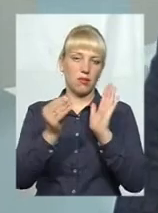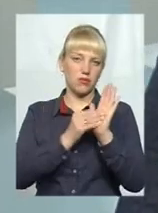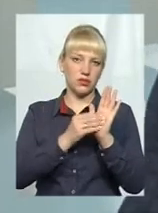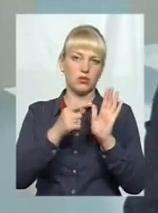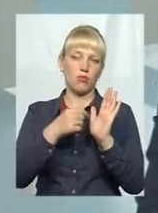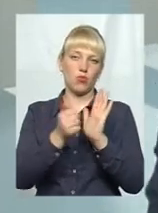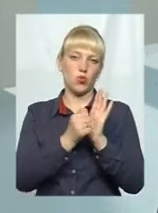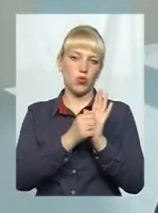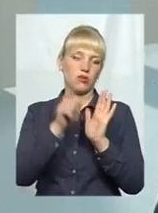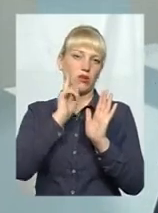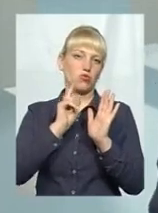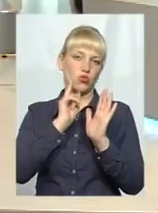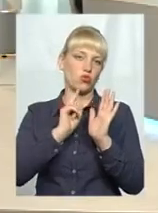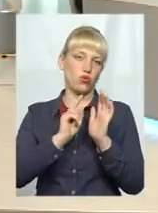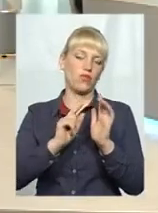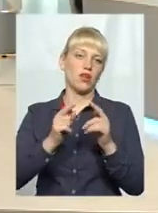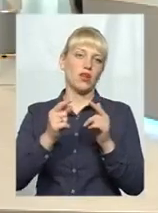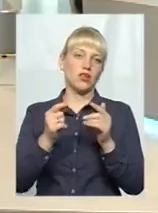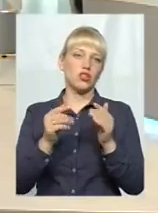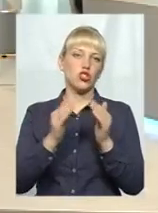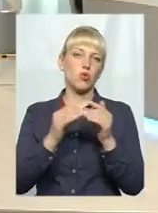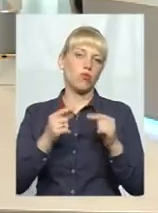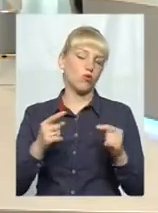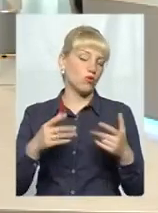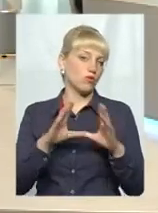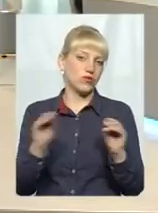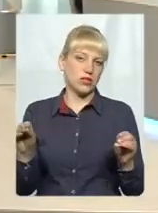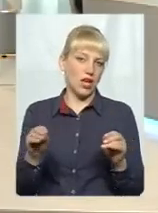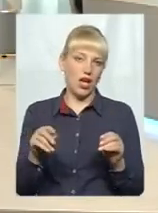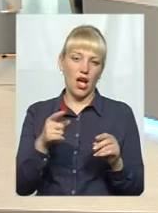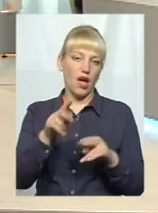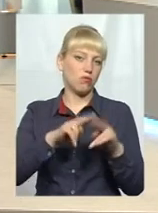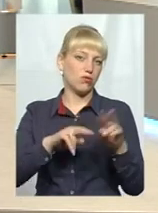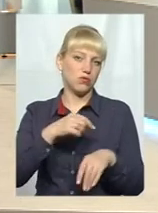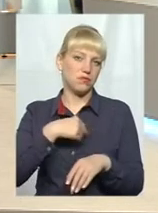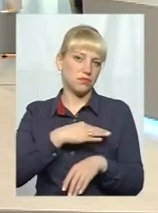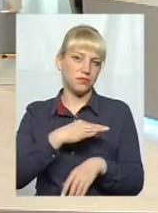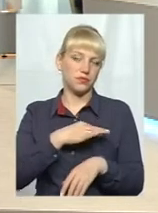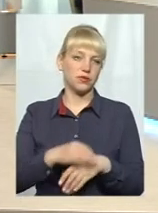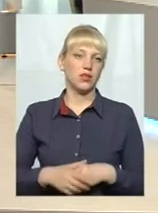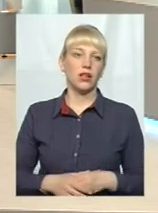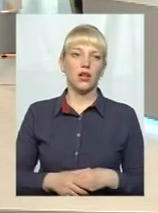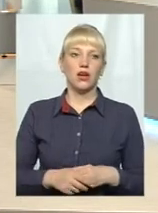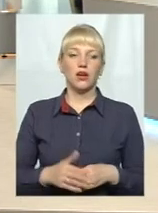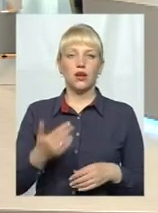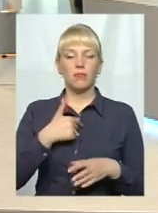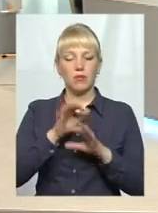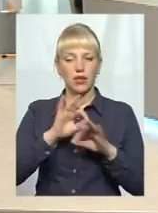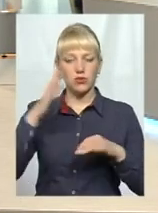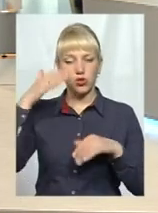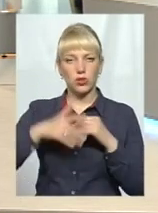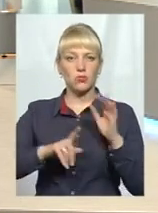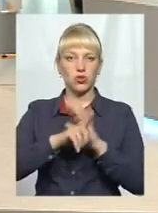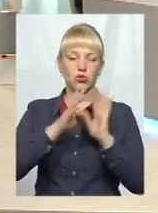Так, по документах, це тимчасові споруди. Тобто, все було так халатично. Ми прекрасно розуміємо, що з початку 90-х і до